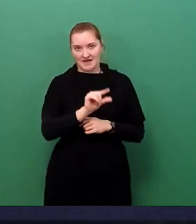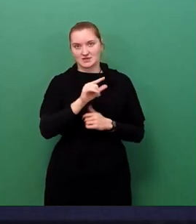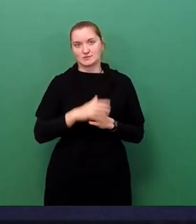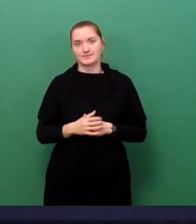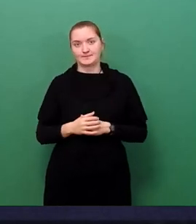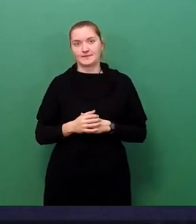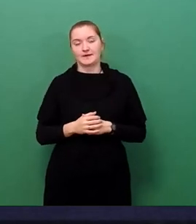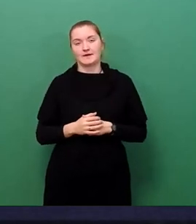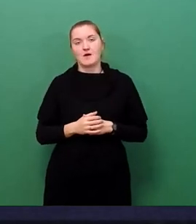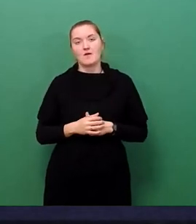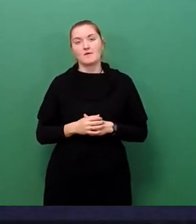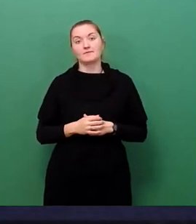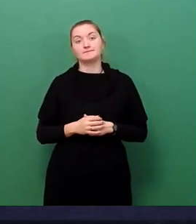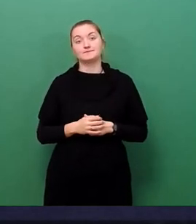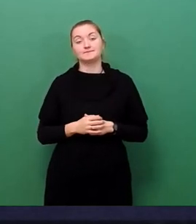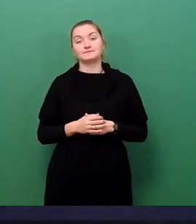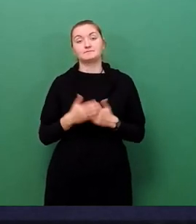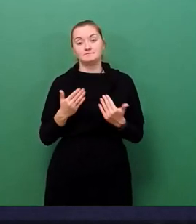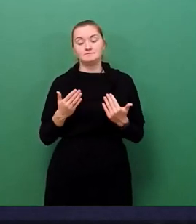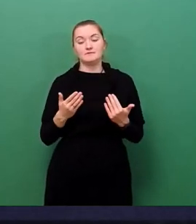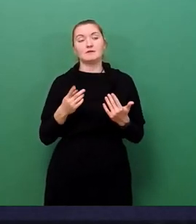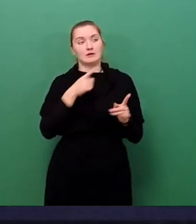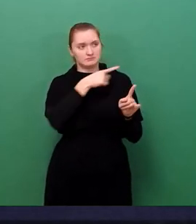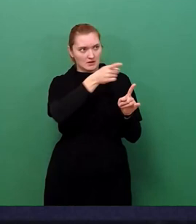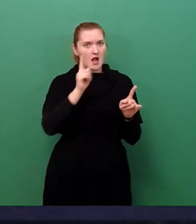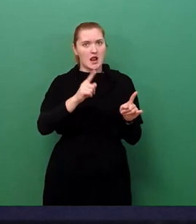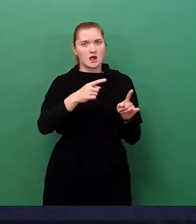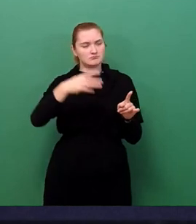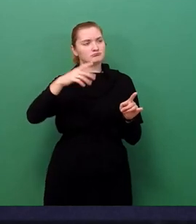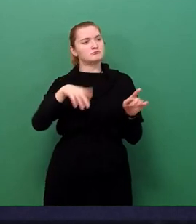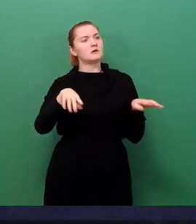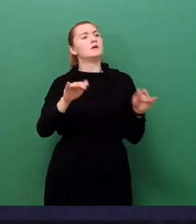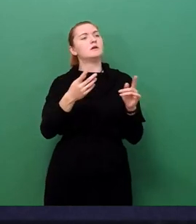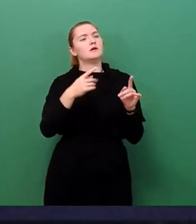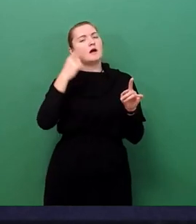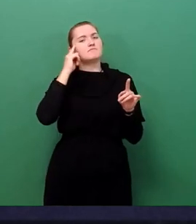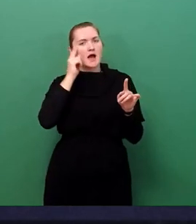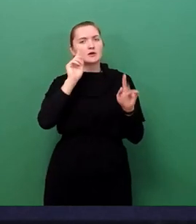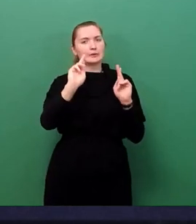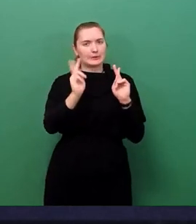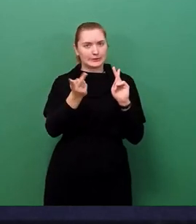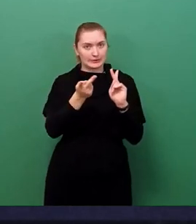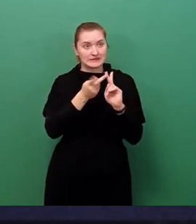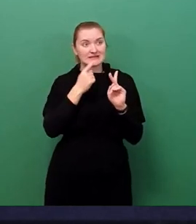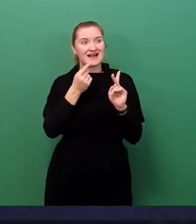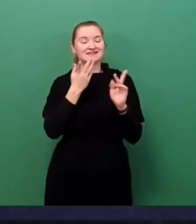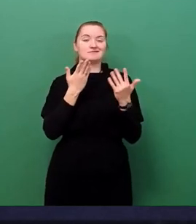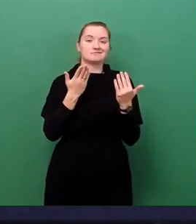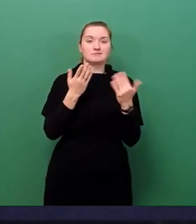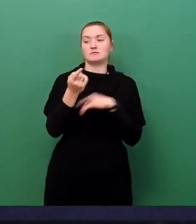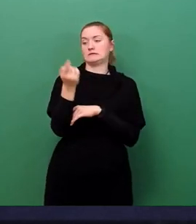Konsens besteht darin, dass das niederschwellige und in den letzten Monaten